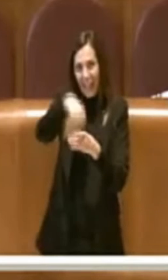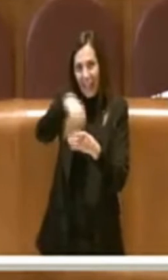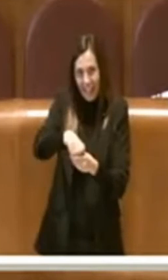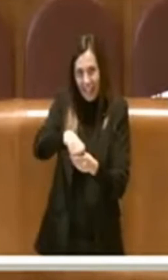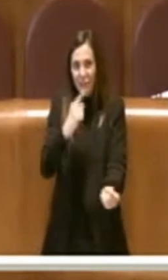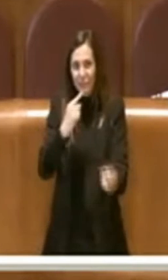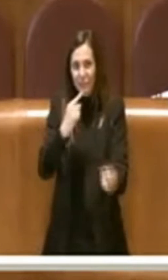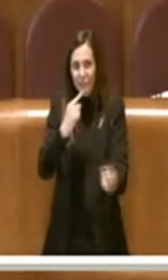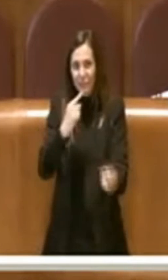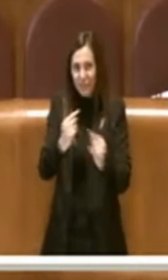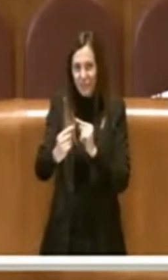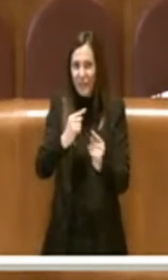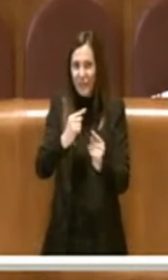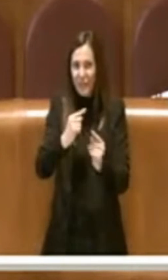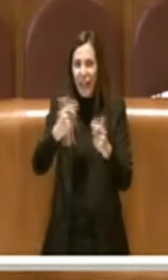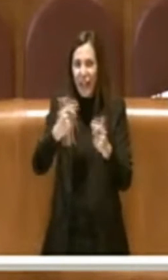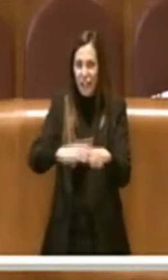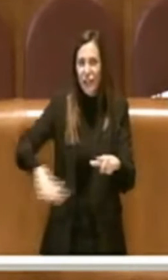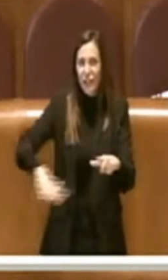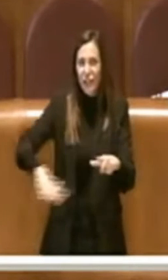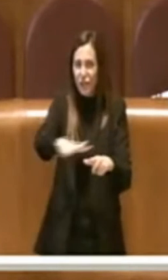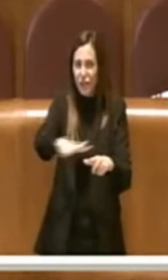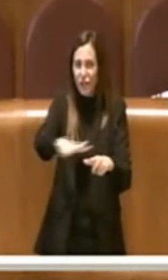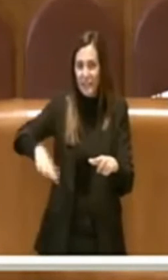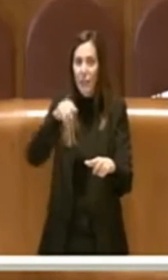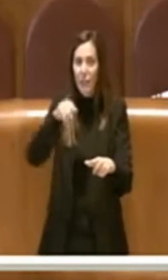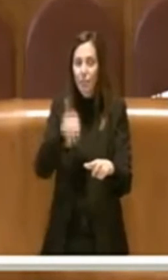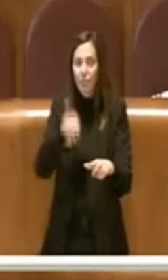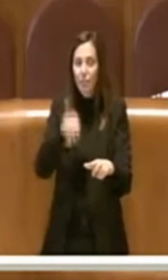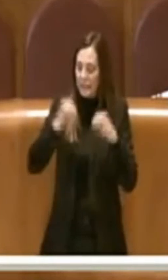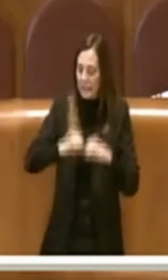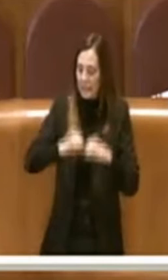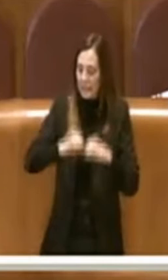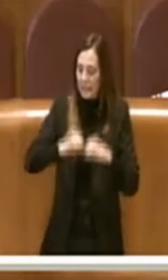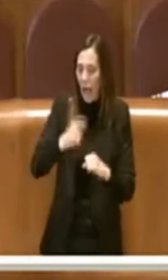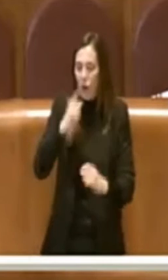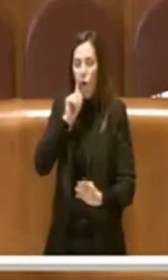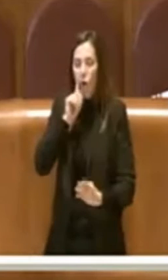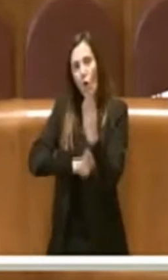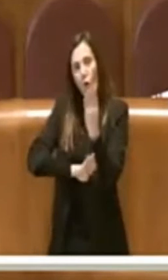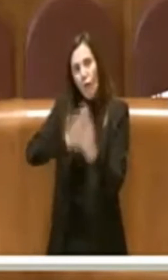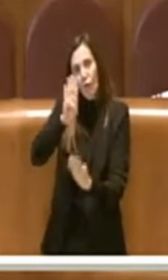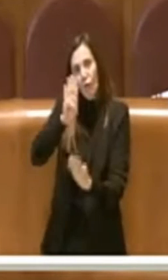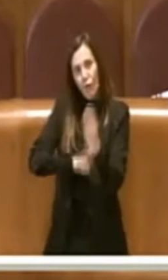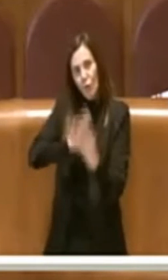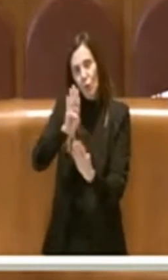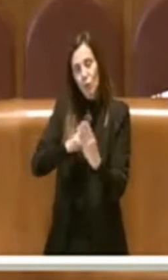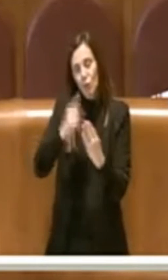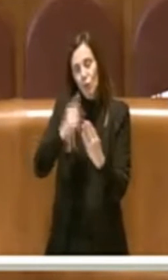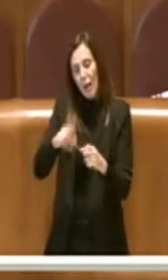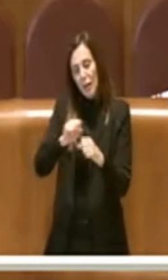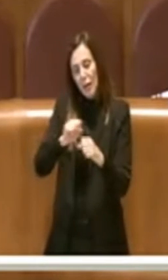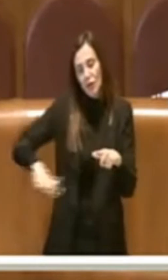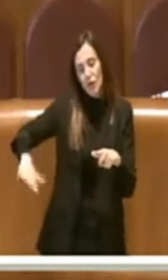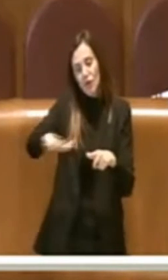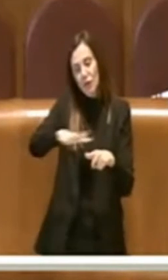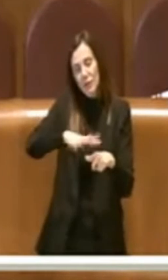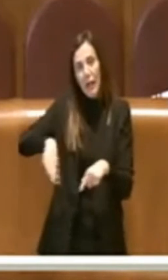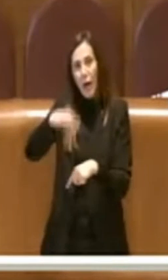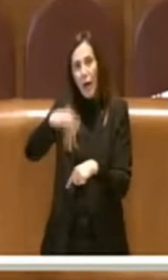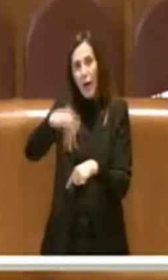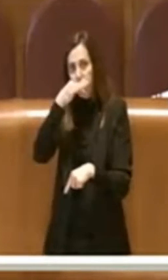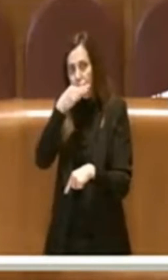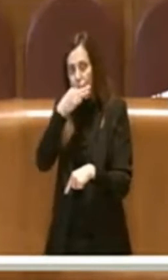dibattito della città e a quel punto in un sano e proficuo confronto la cittadinanza può essere